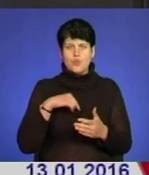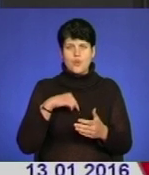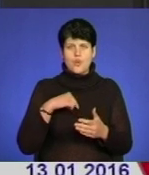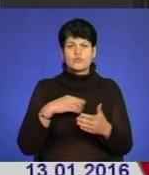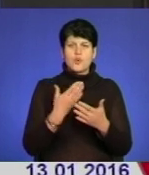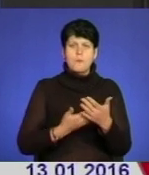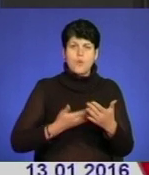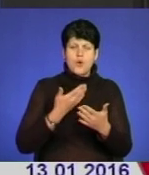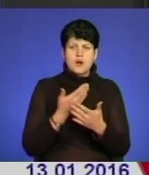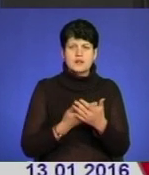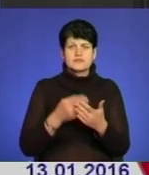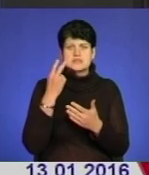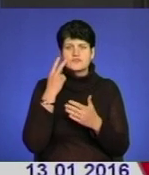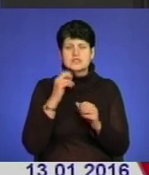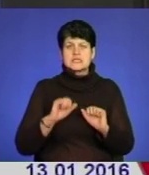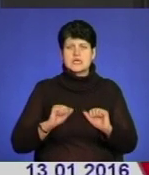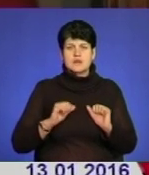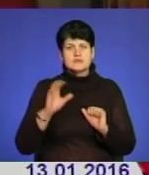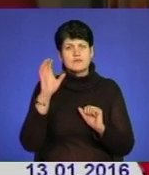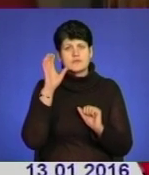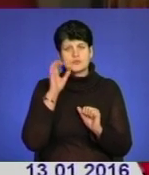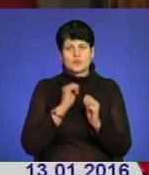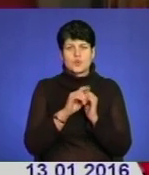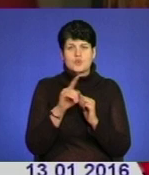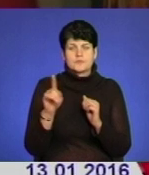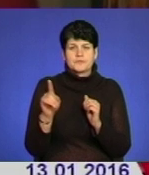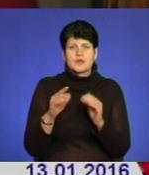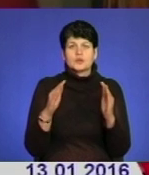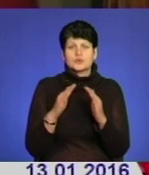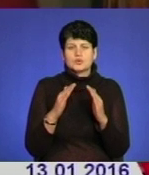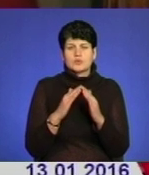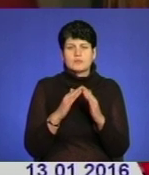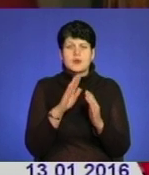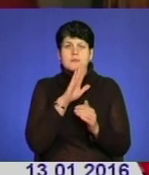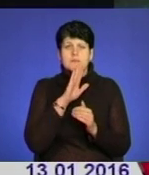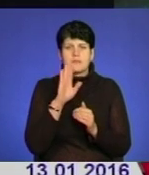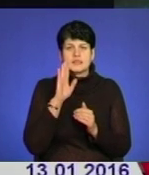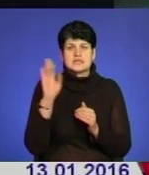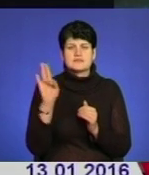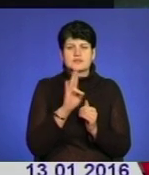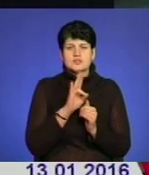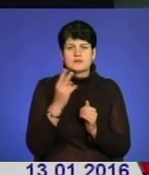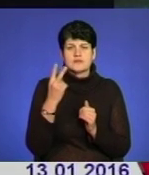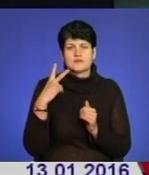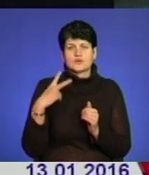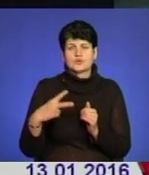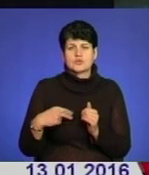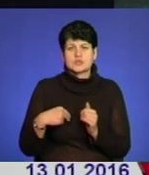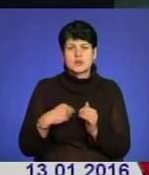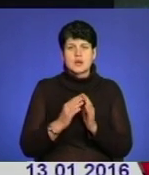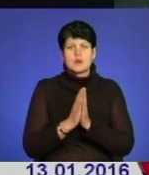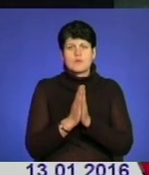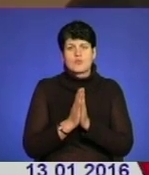порадою, і він завжди старався вислухати кожного. Вдома мати священника і дві донечки щодня молять Бога, аби отець повернувся з